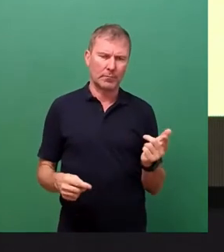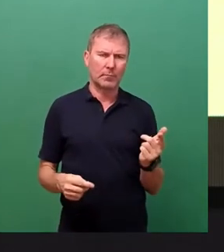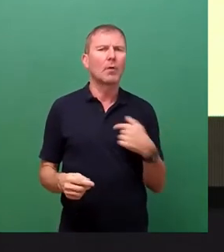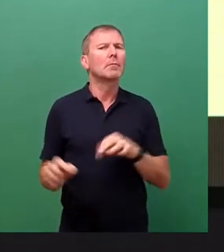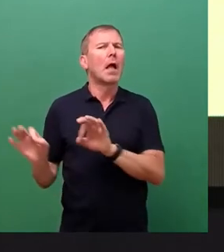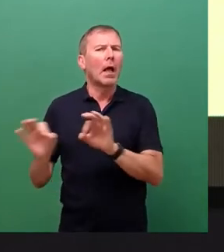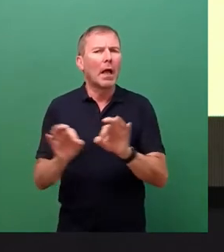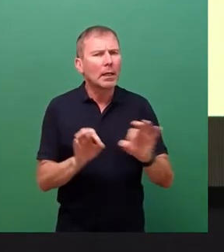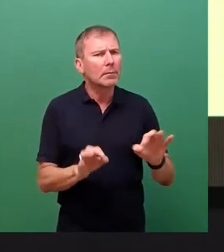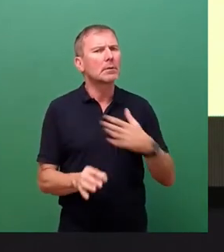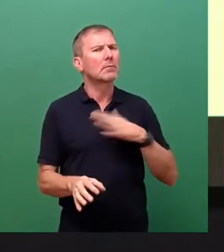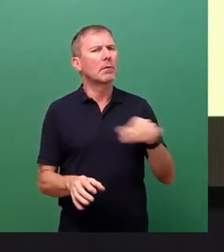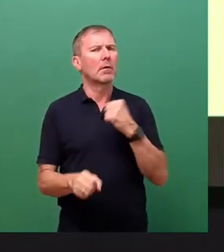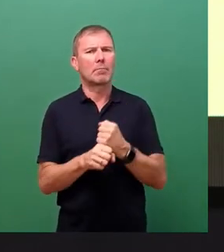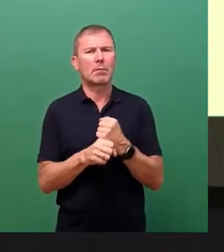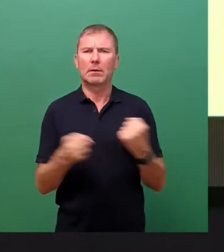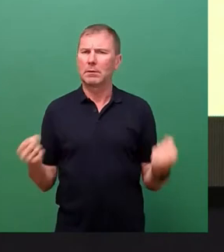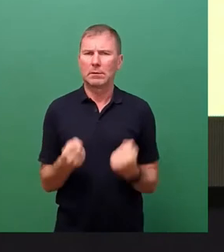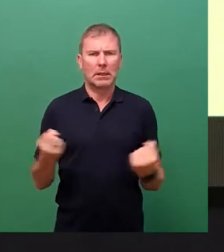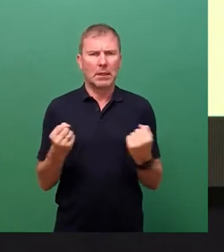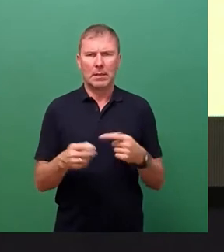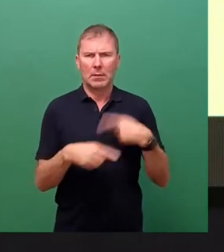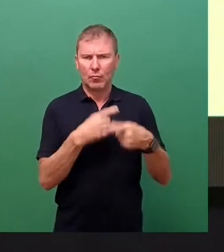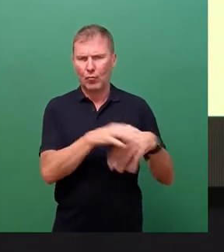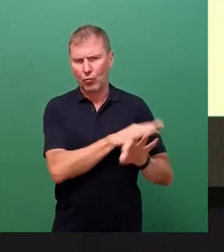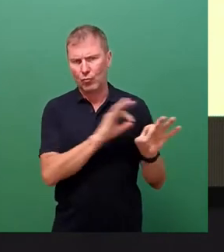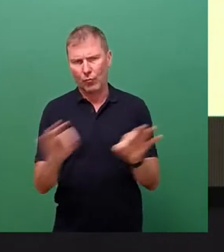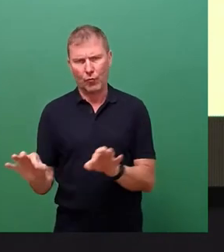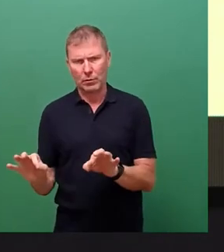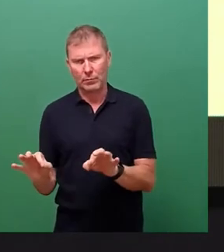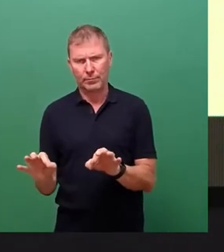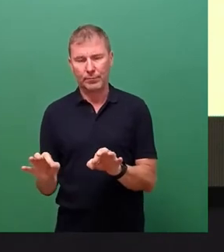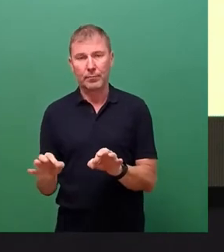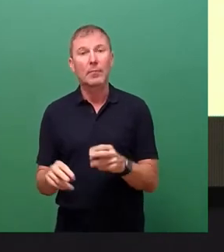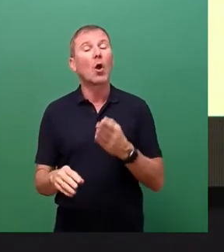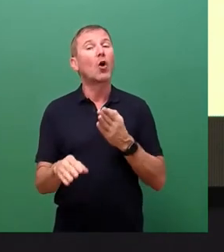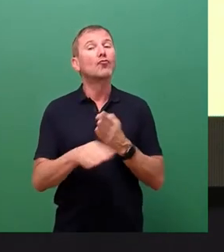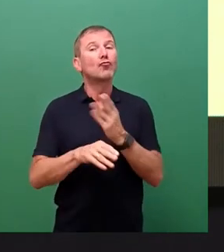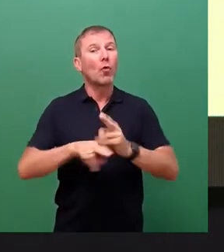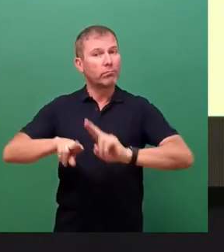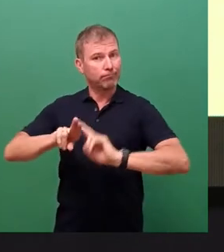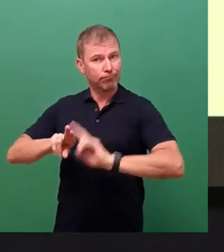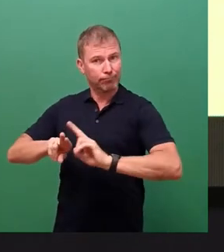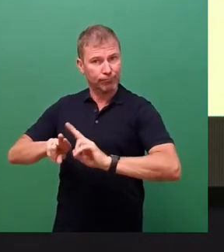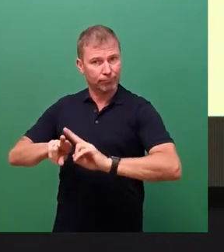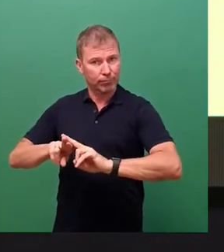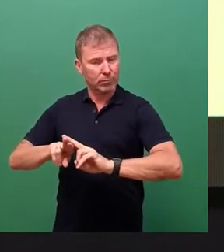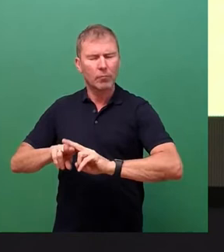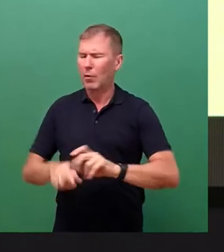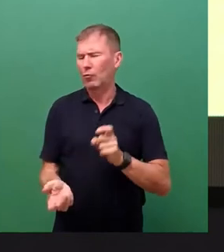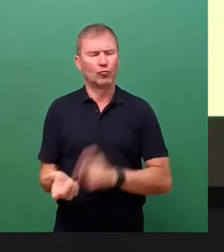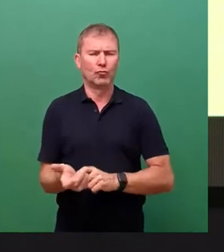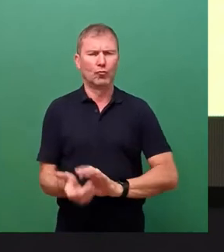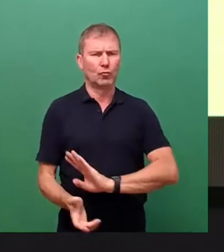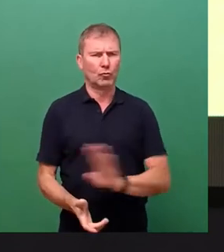mit unseren Mitarbeitern trainiert. Die Störungsbehebung erfolgte dementsprechend unverzüglich und